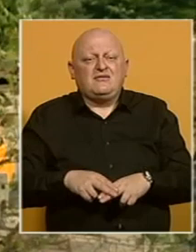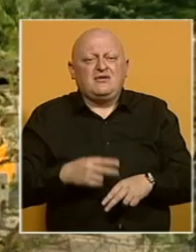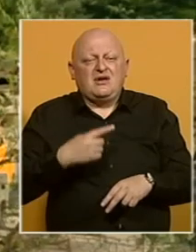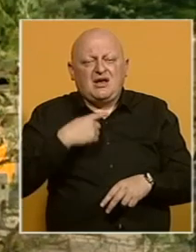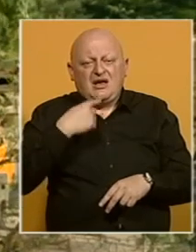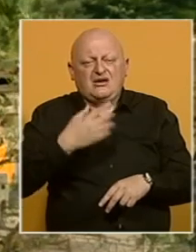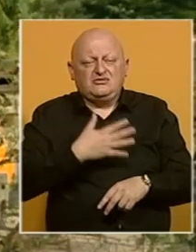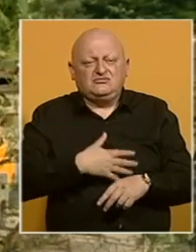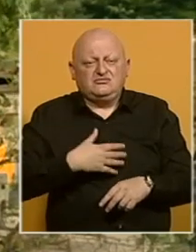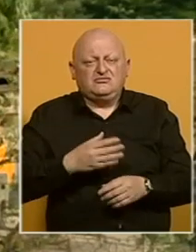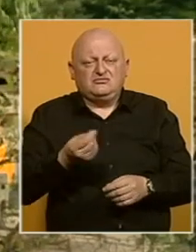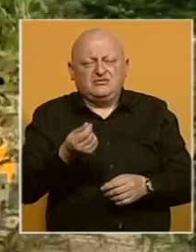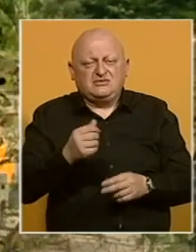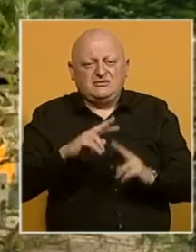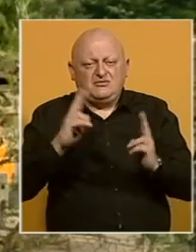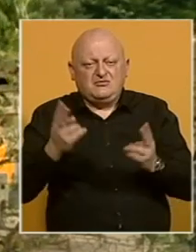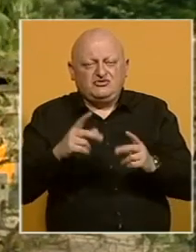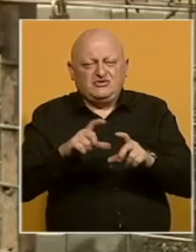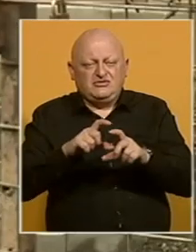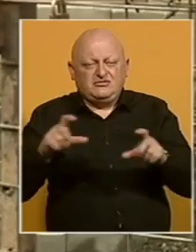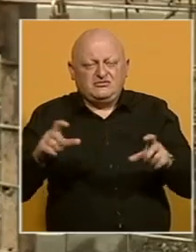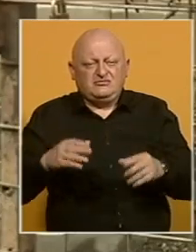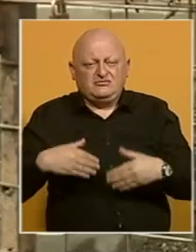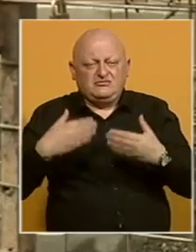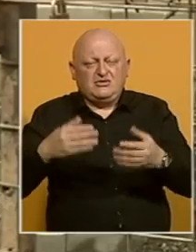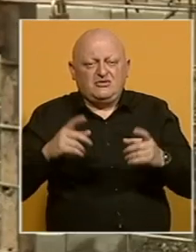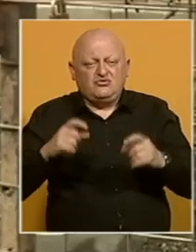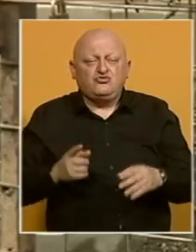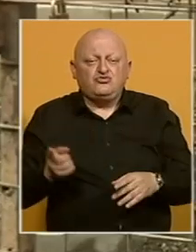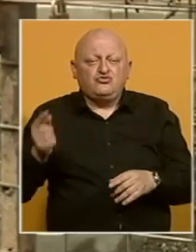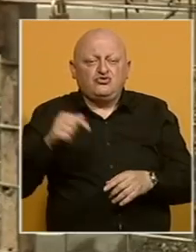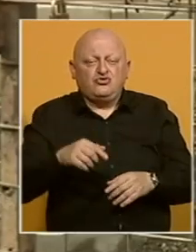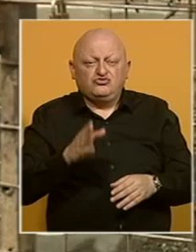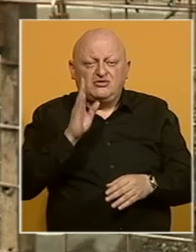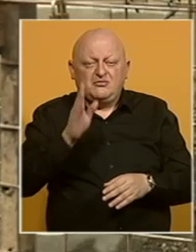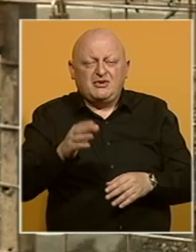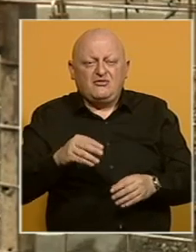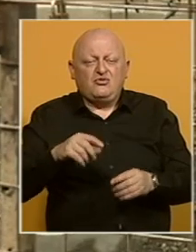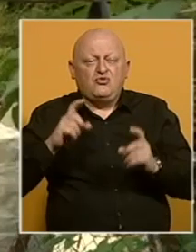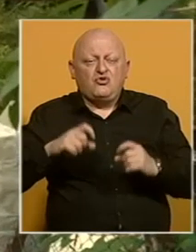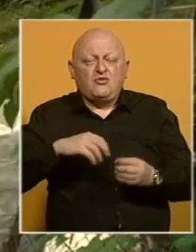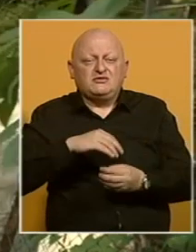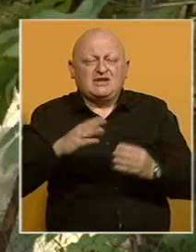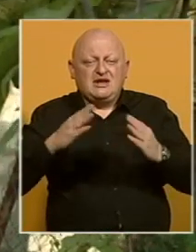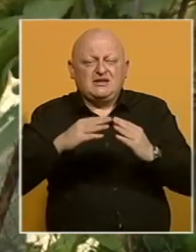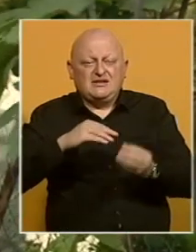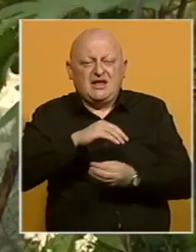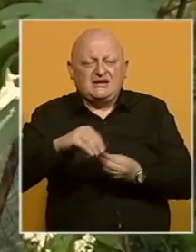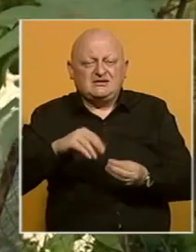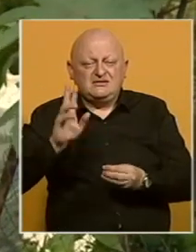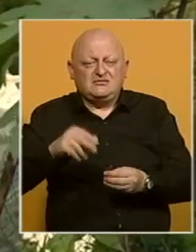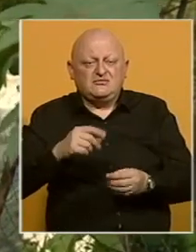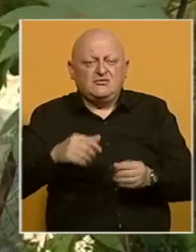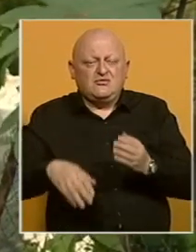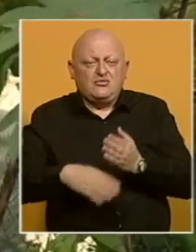Kažu nam da žele da sredstva međunarodnih institucija namjenjena Romima dođu izravno u romska nasilja, te da se ovim